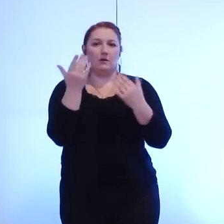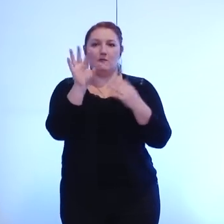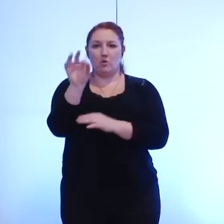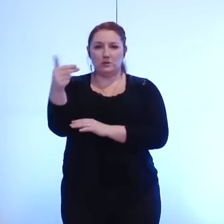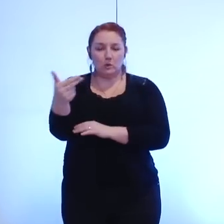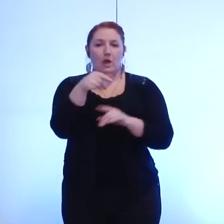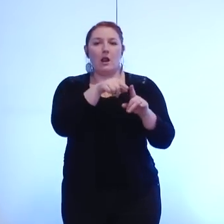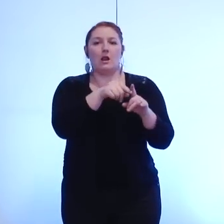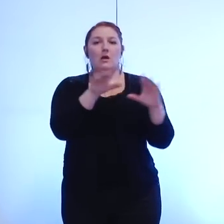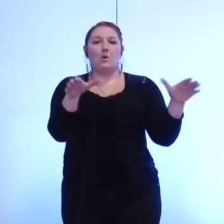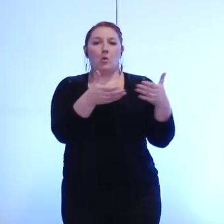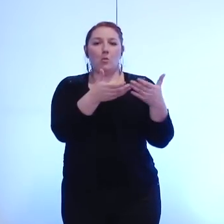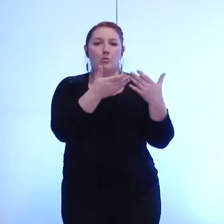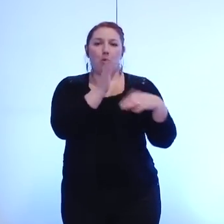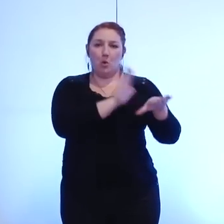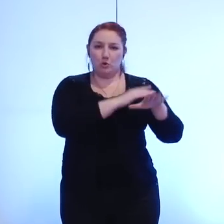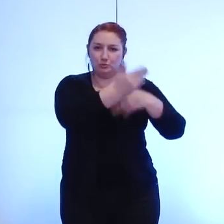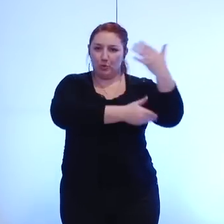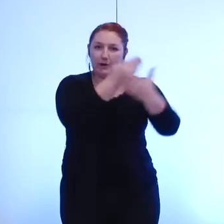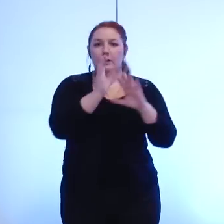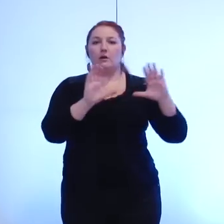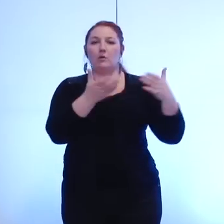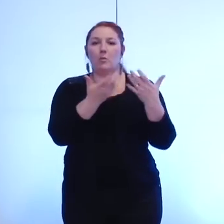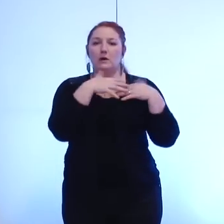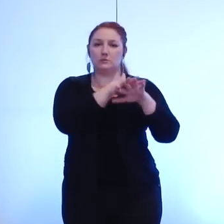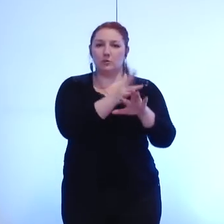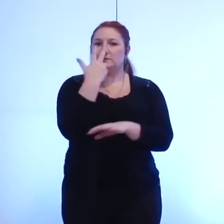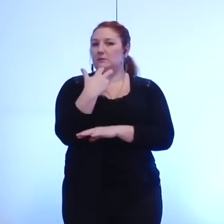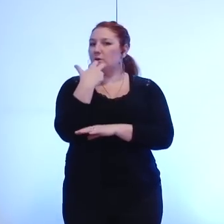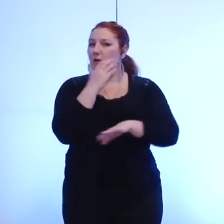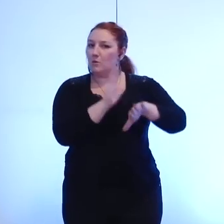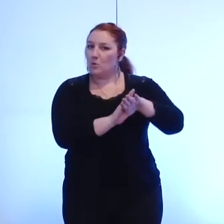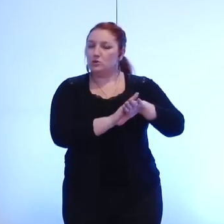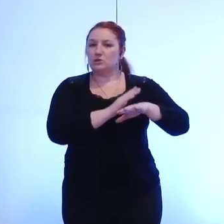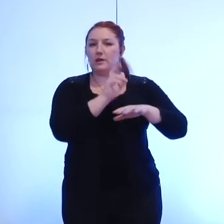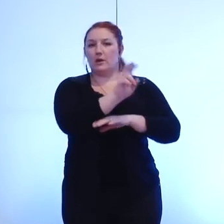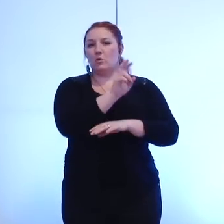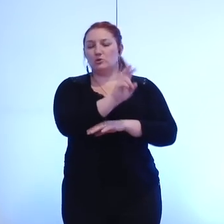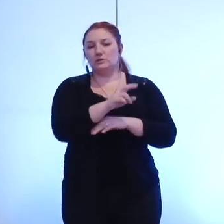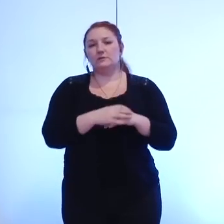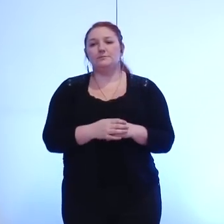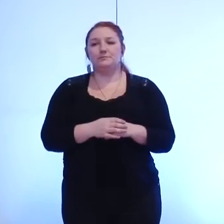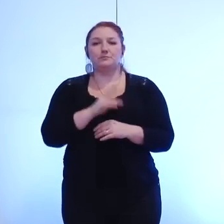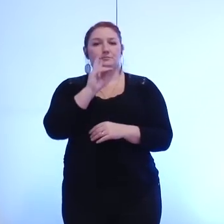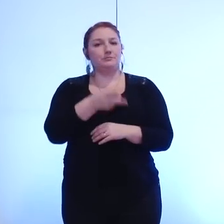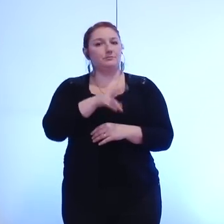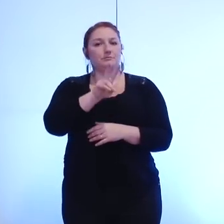National, le groupe de Gauche et de Progrès et le groupe Rassemblement Citoyens de la Gauche et des Écologistes. Ce procès verbal